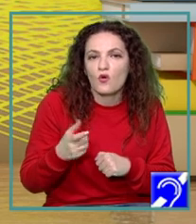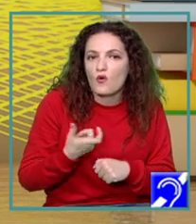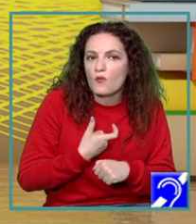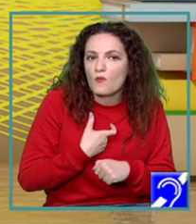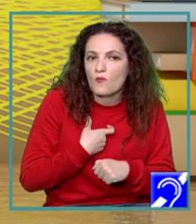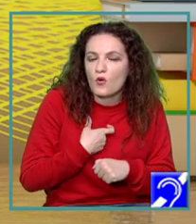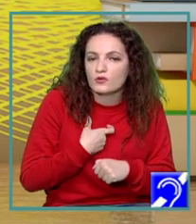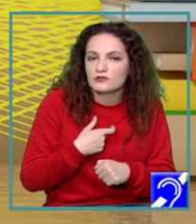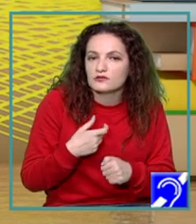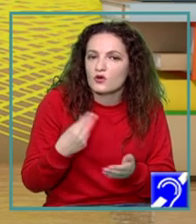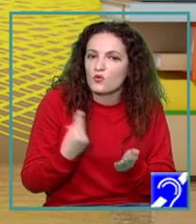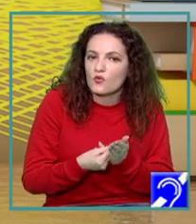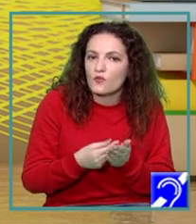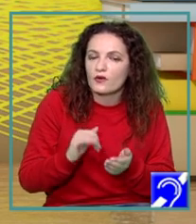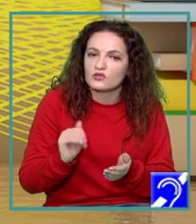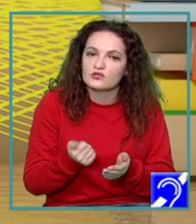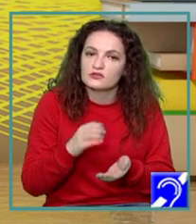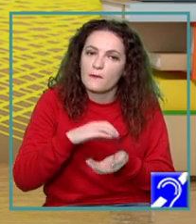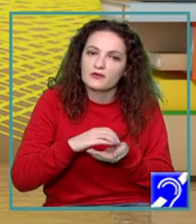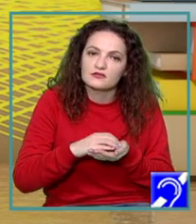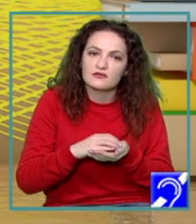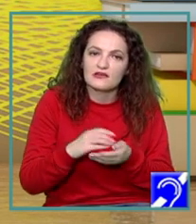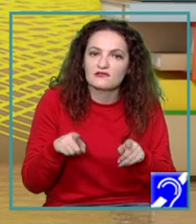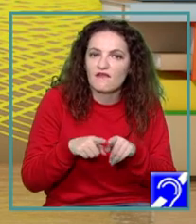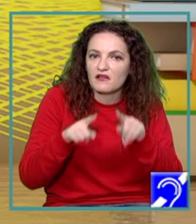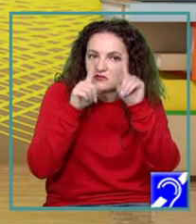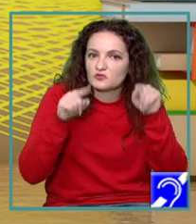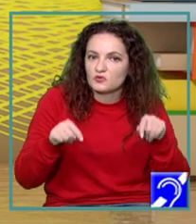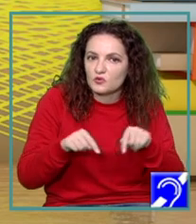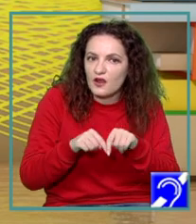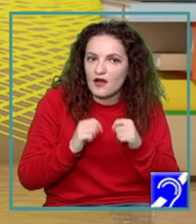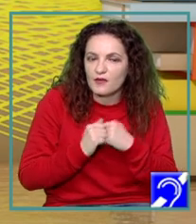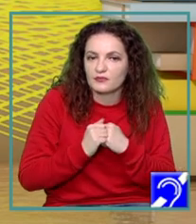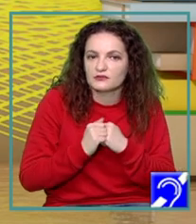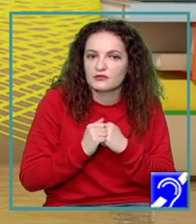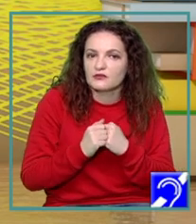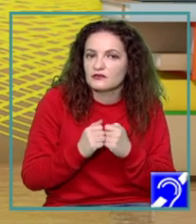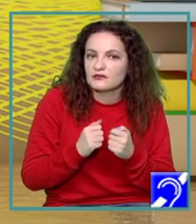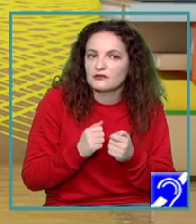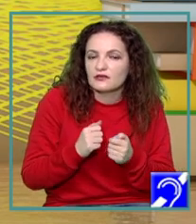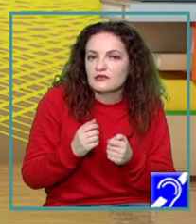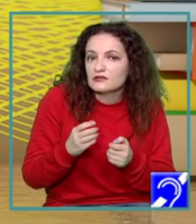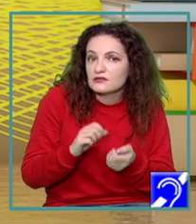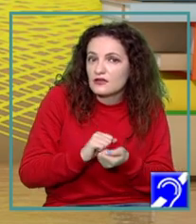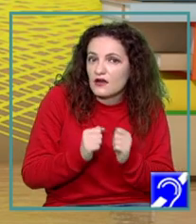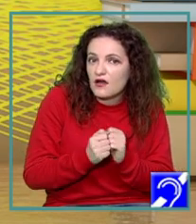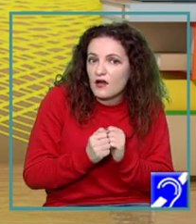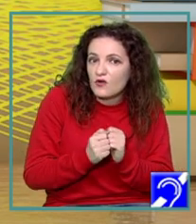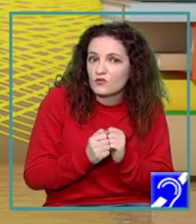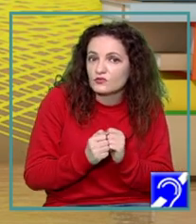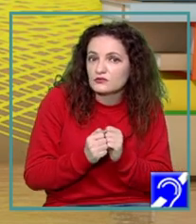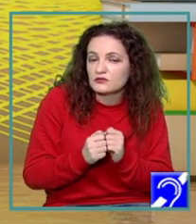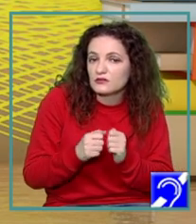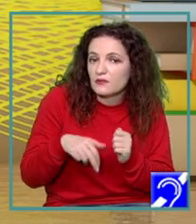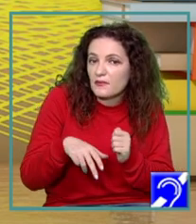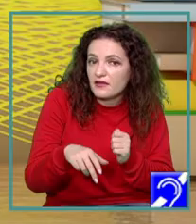la vânzătoare și să le pun eu acolo într-un dulap și când am nevoie de timp ca să-mi desfășor activitățile, să mai trag de acolo vreo câteva ore,